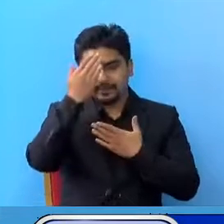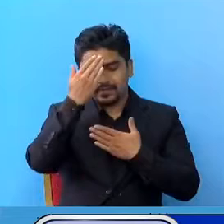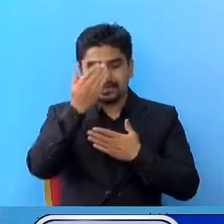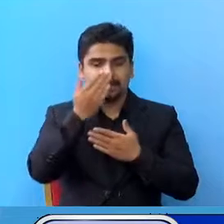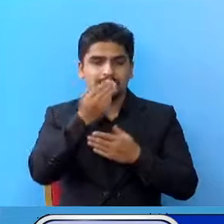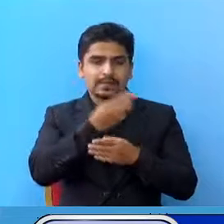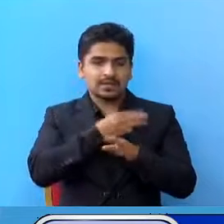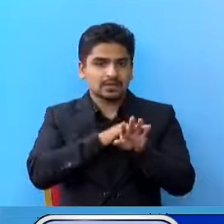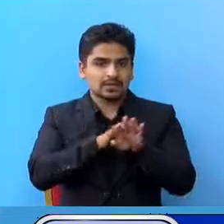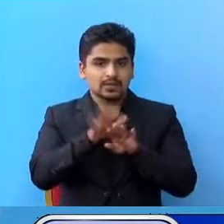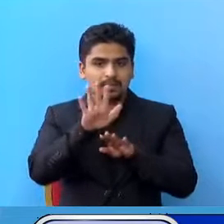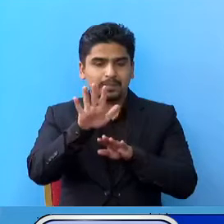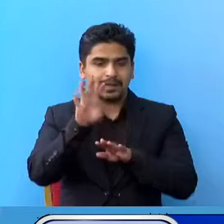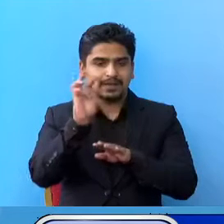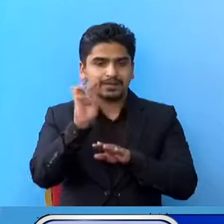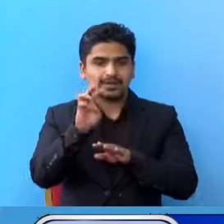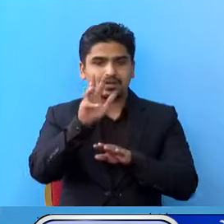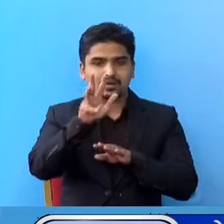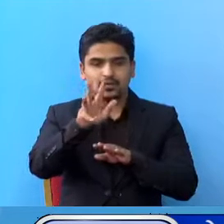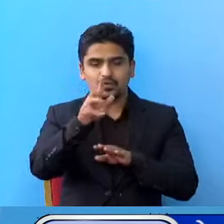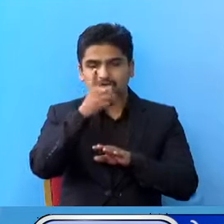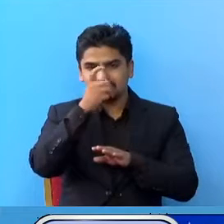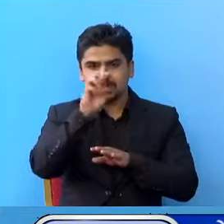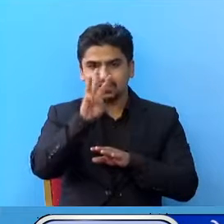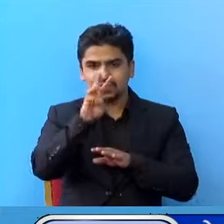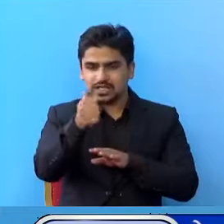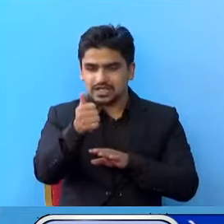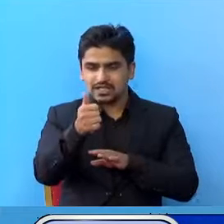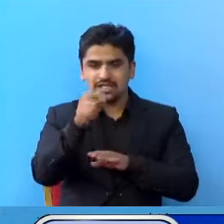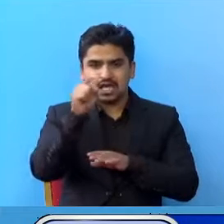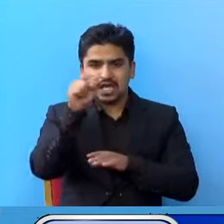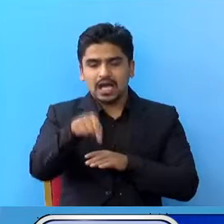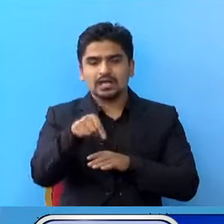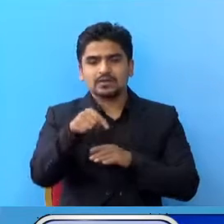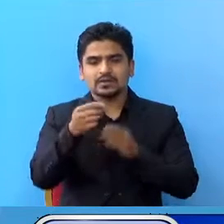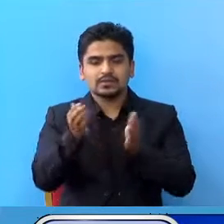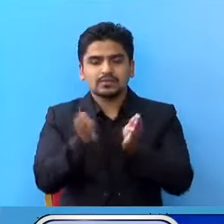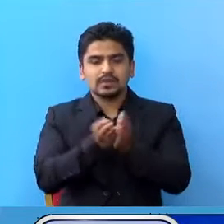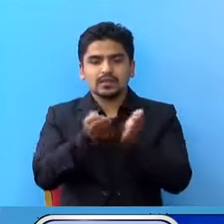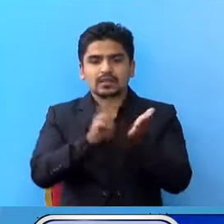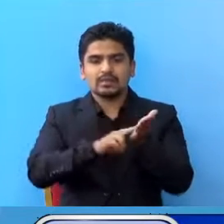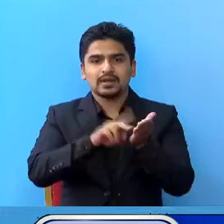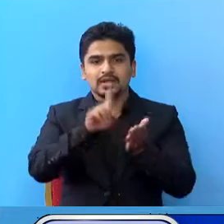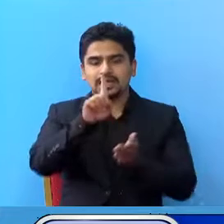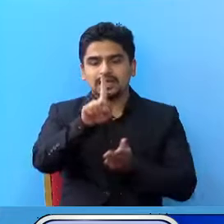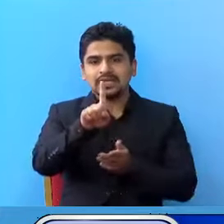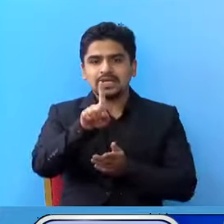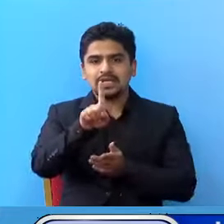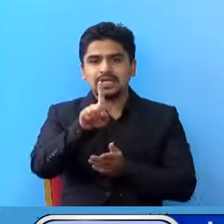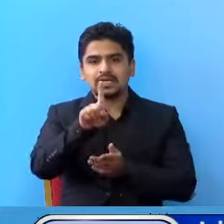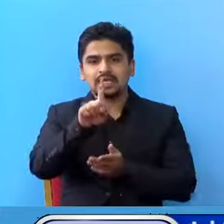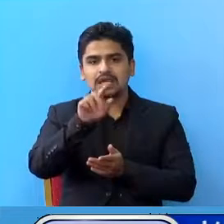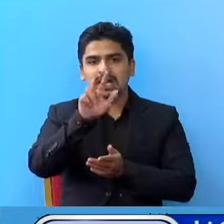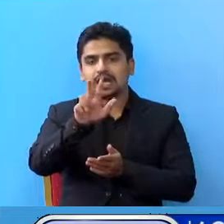हैं संख्रमित को संख्यावं यही तेरिख